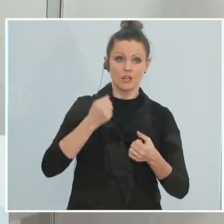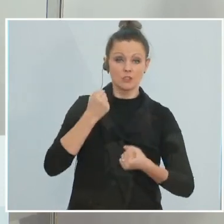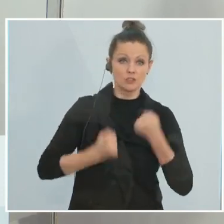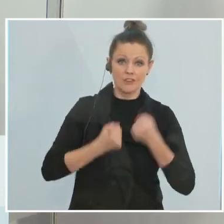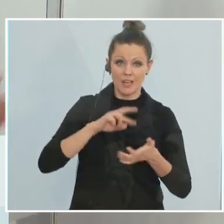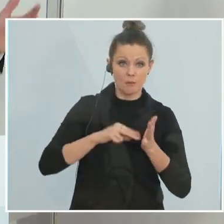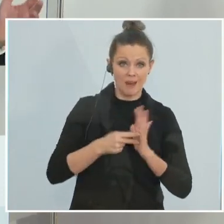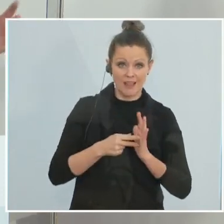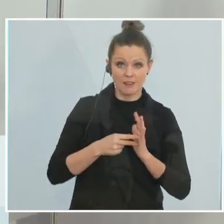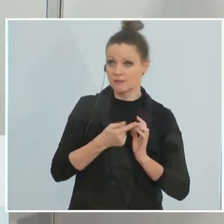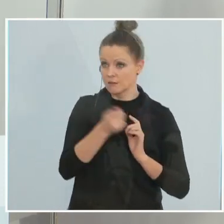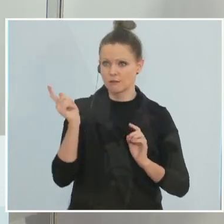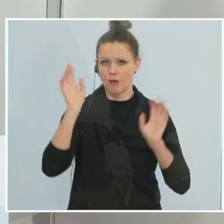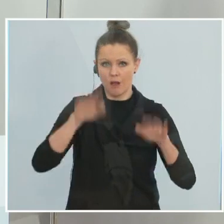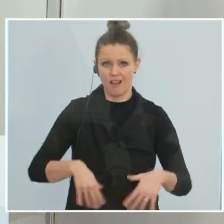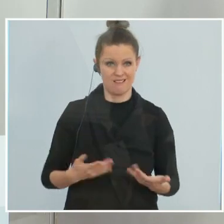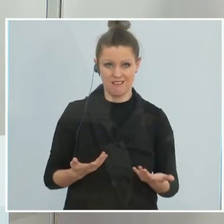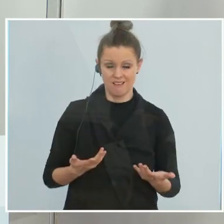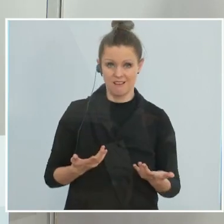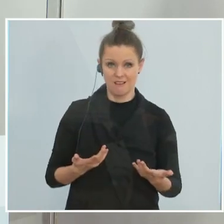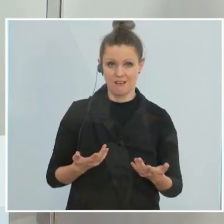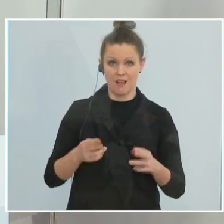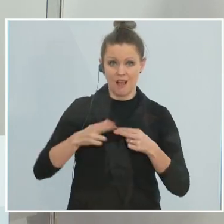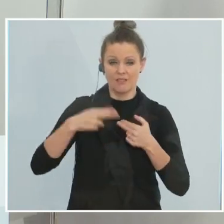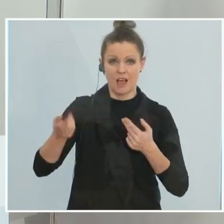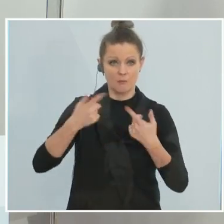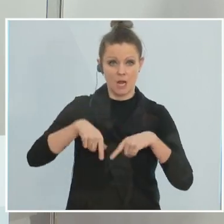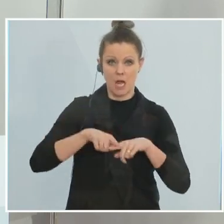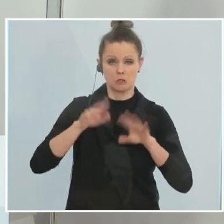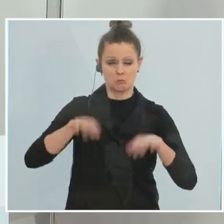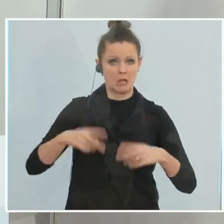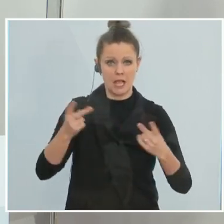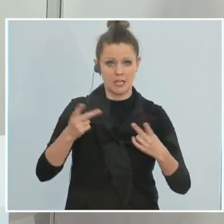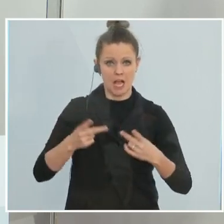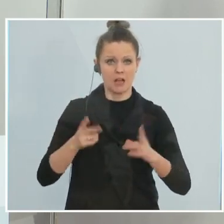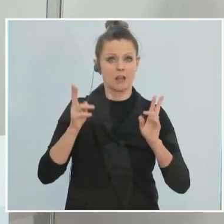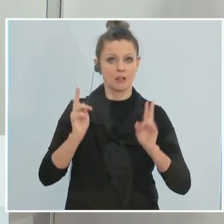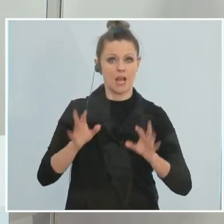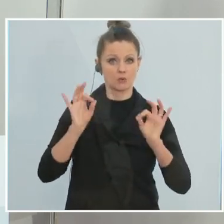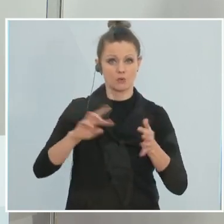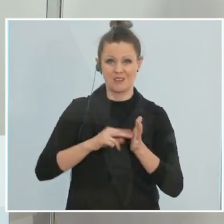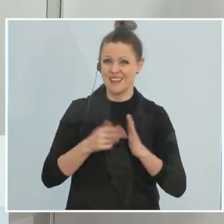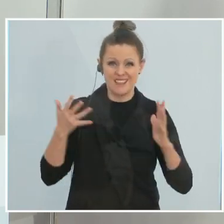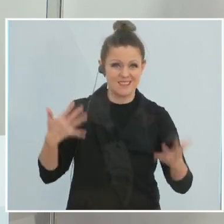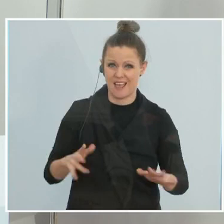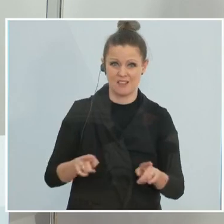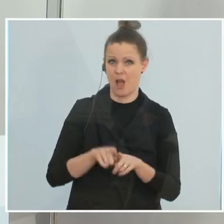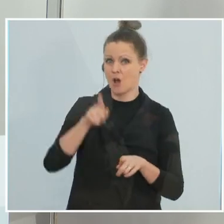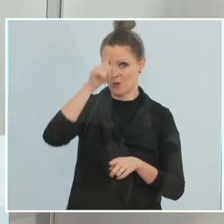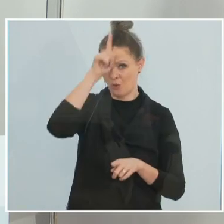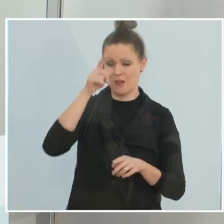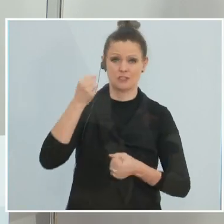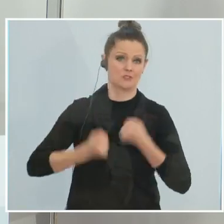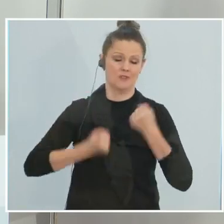sei Dank nicht. Unser Nachbarland Deutschland wird ja auch in der medialen Berichterstattung in Österreich immer sehr stark